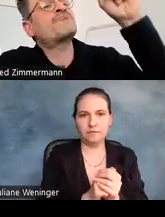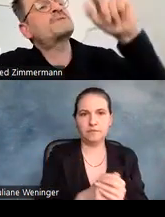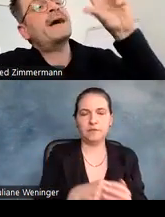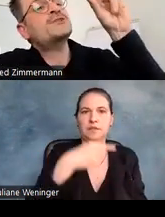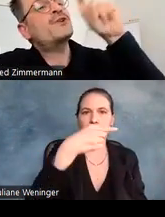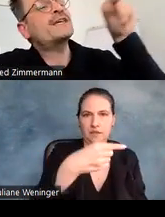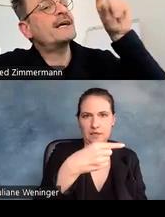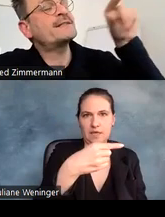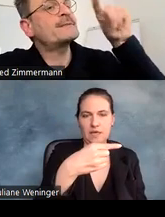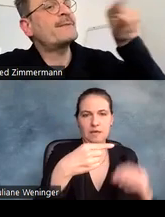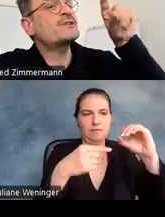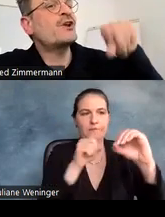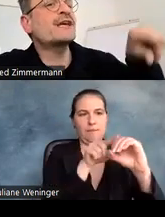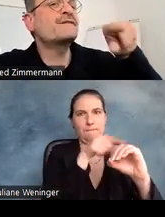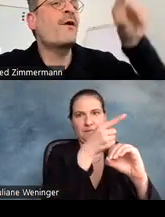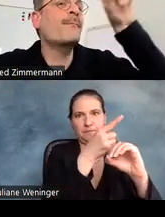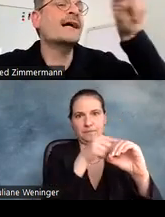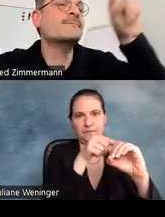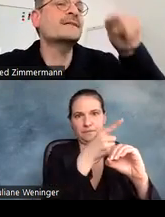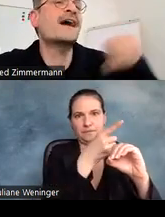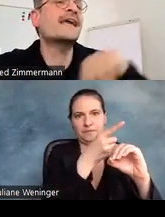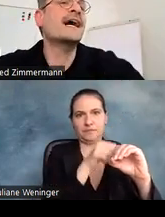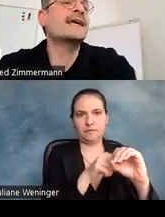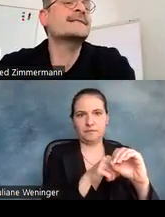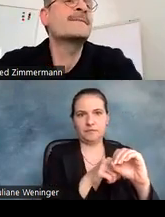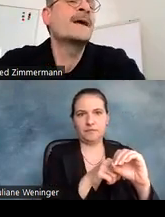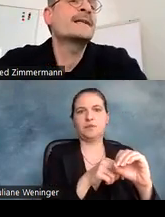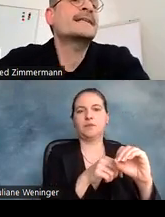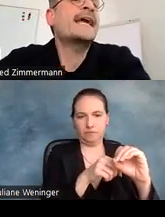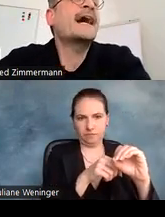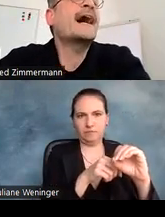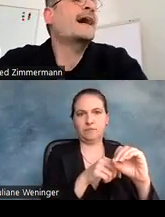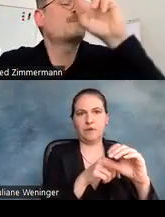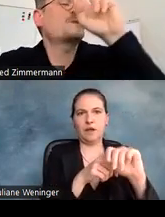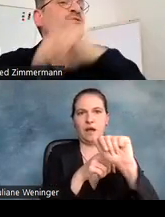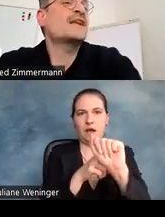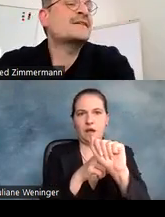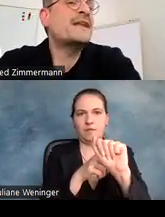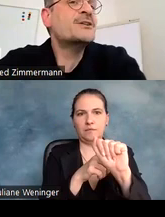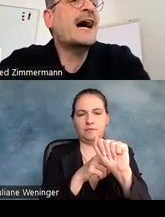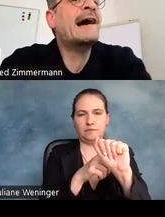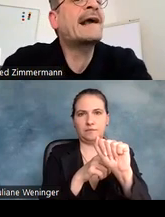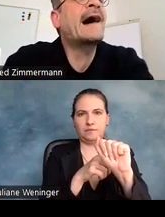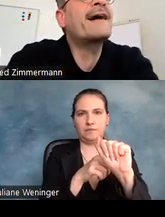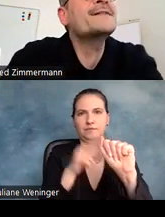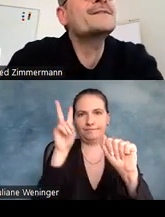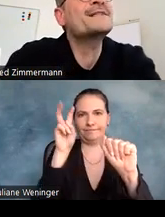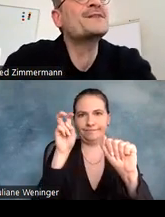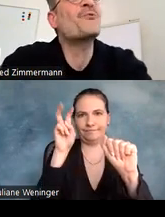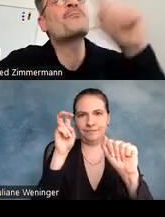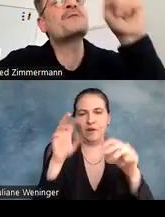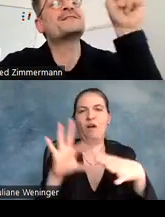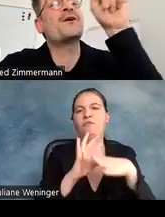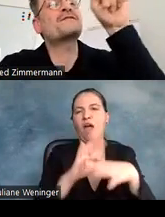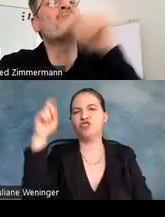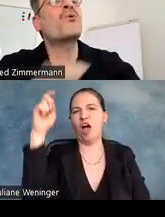eine zweistöckige, eine zweistöckige Form hat mit zwei Kreisen. Das kleine A, das sogenannte Fleischerhaken A ist, was